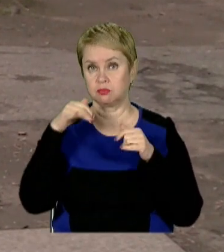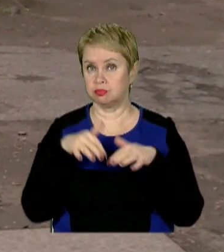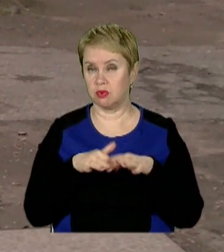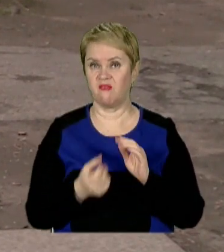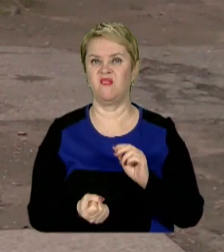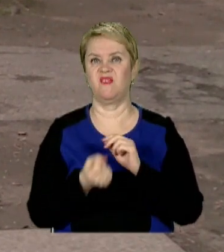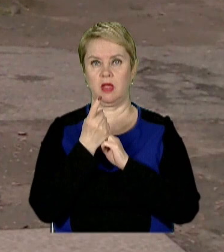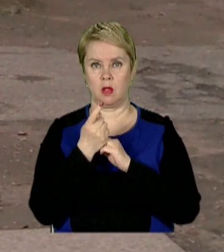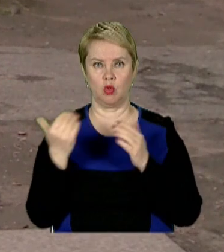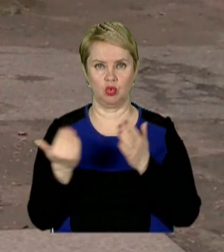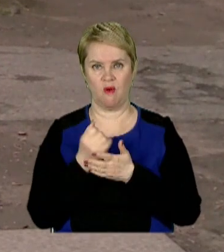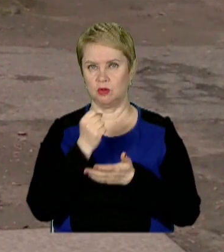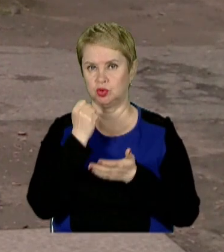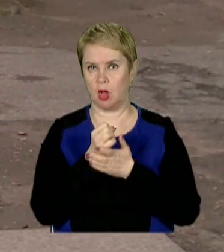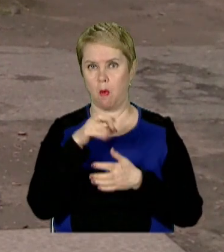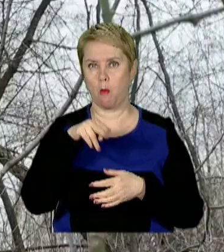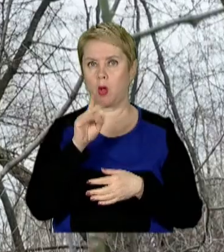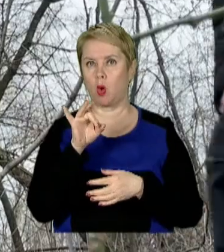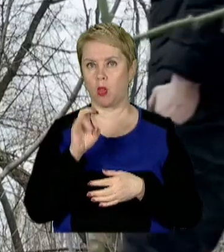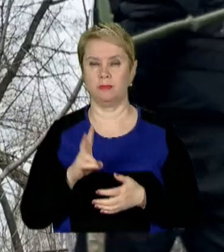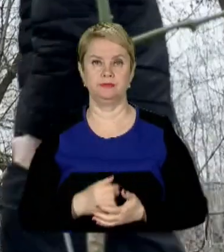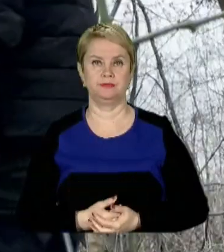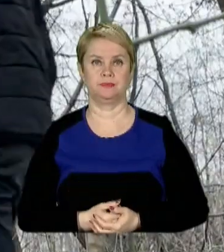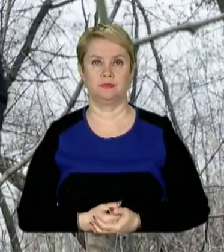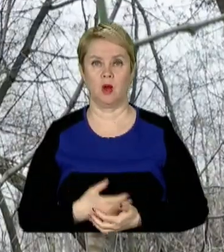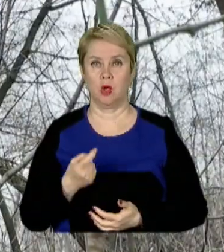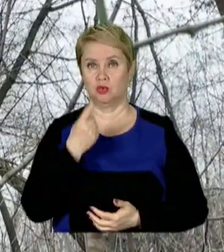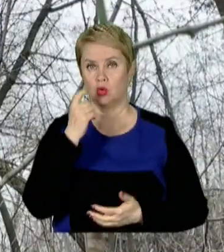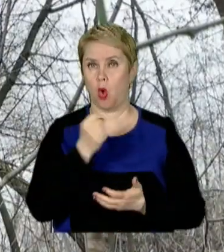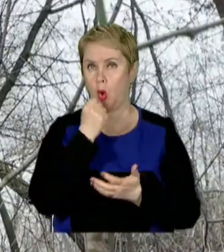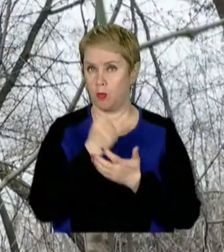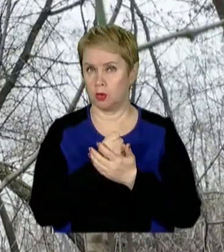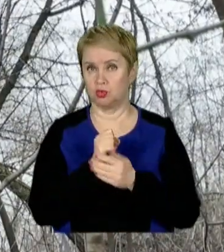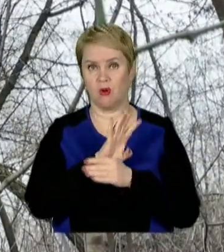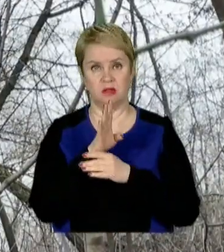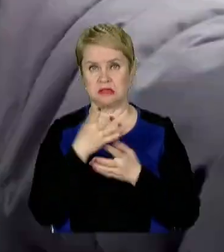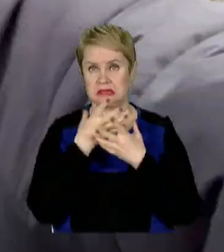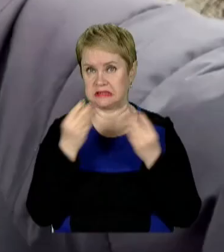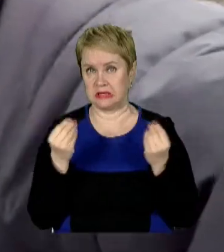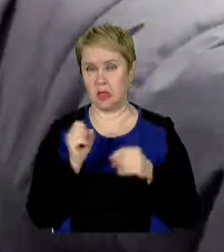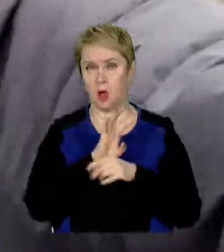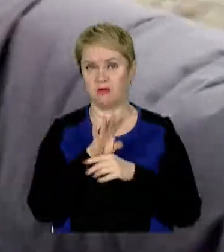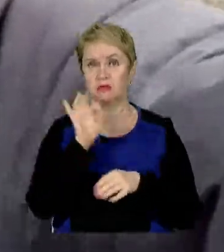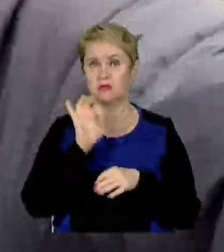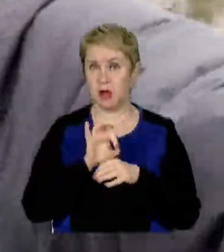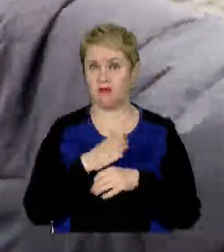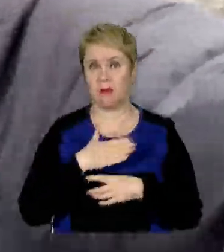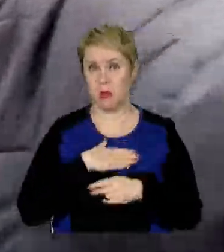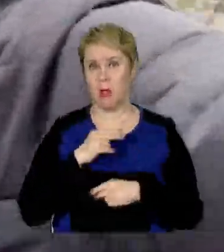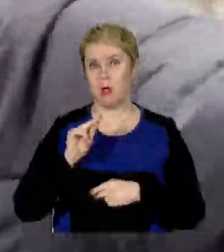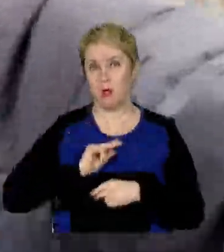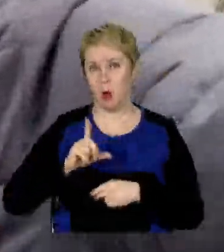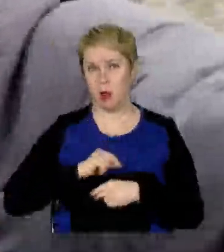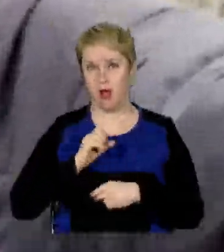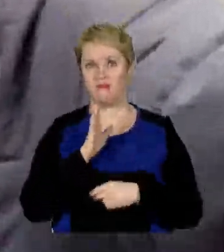водах» виявили новий штам омікрону. Ще одне підтвердження, що вірус не зник, на COVID захворів мій колега